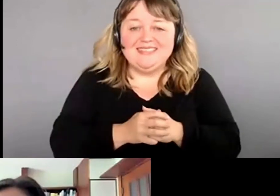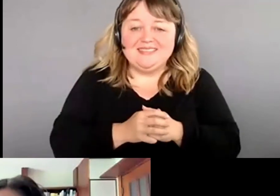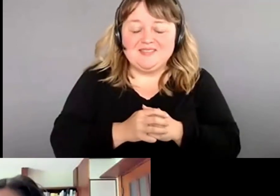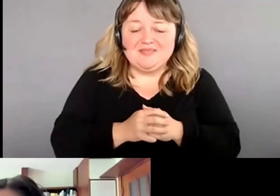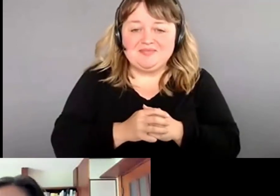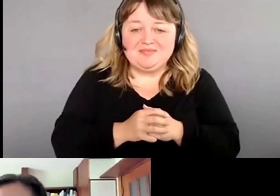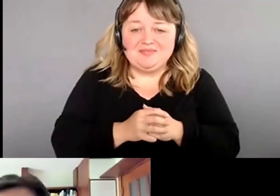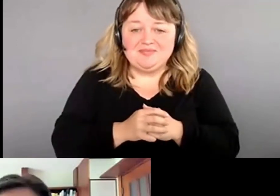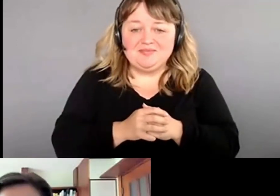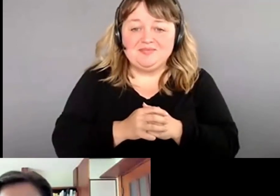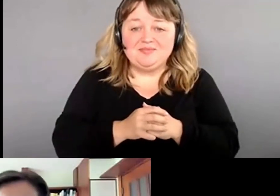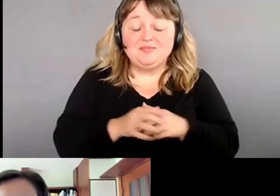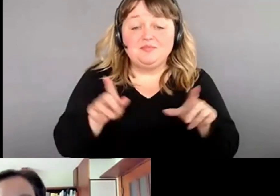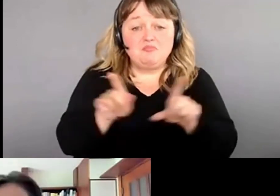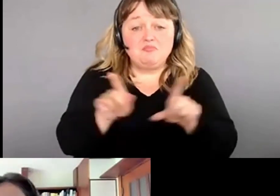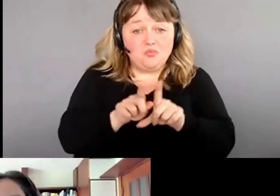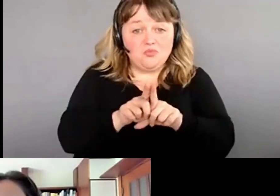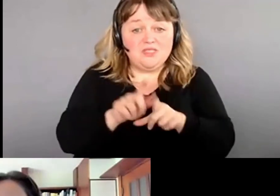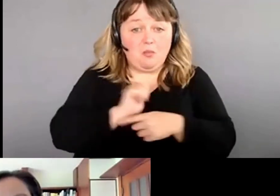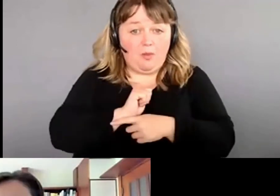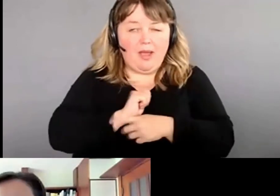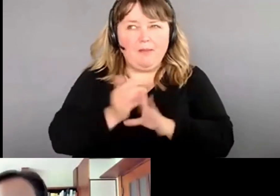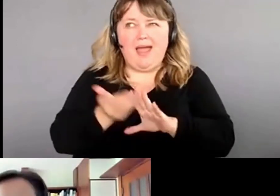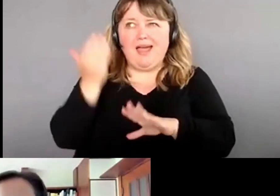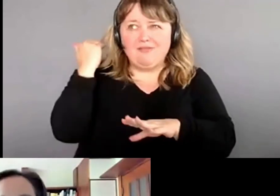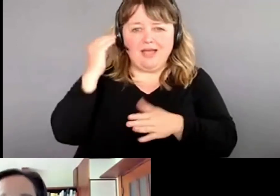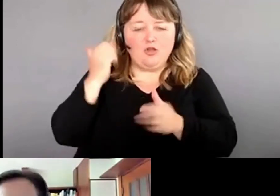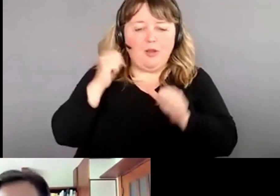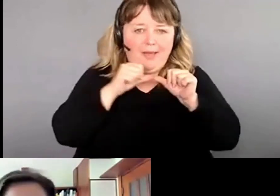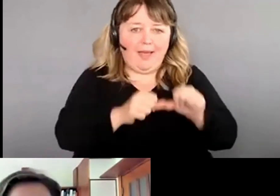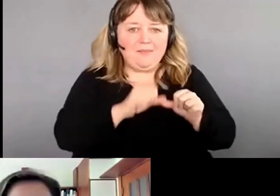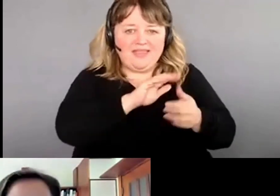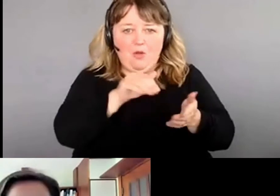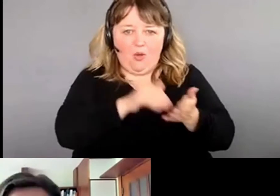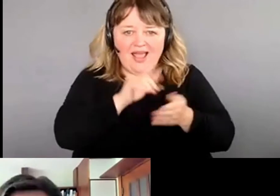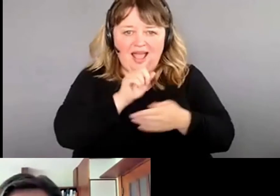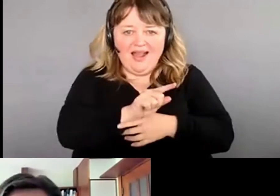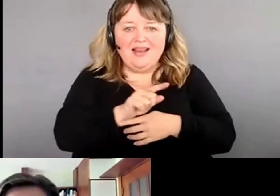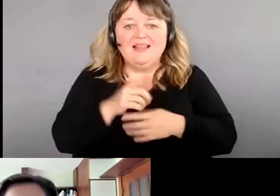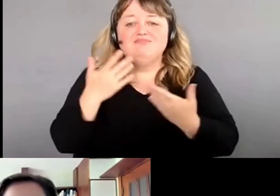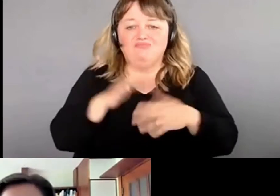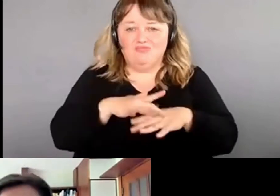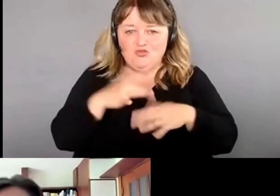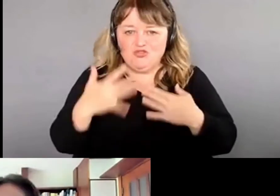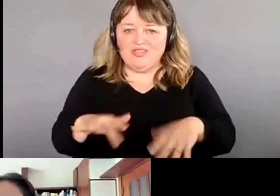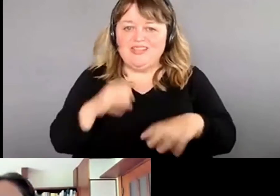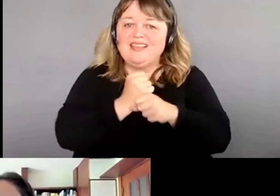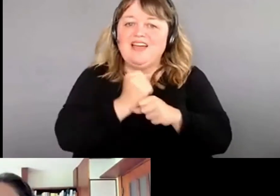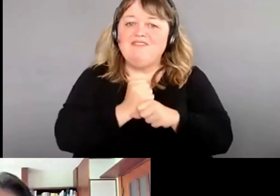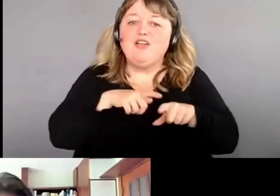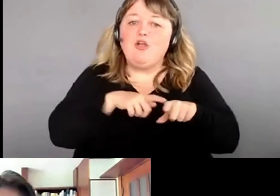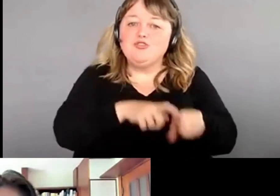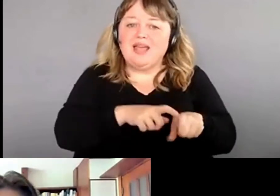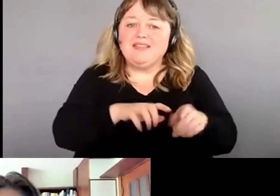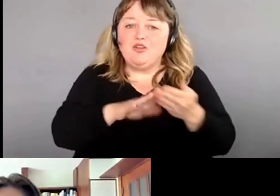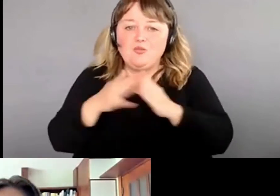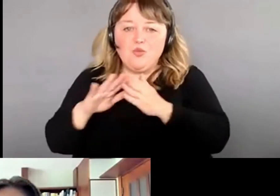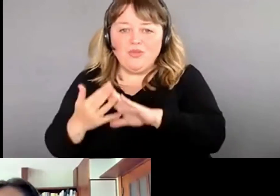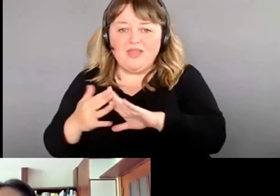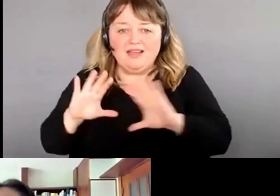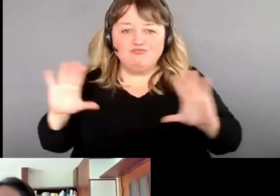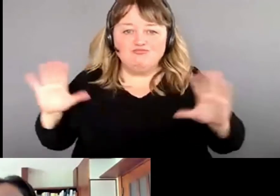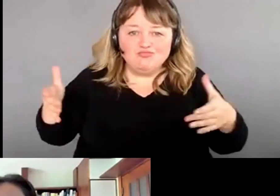aussi travaillé, quand j'habitais à Montréal,'ai travaillé dans des jardins communautaires, collectifs.